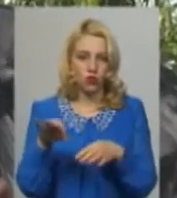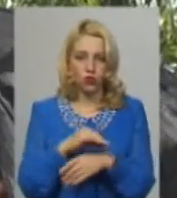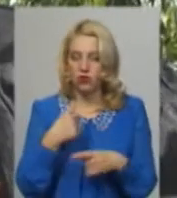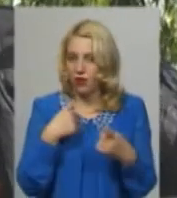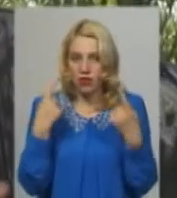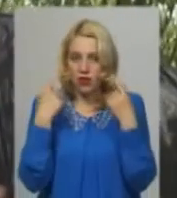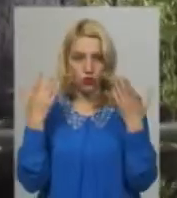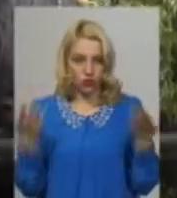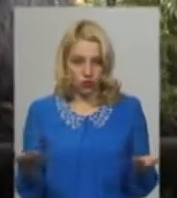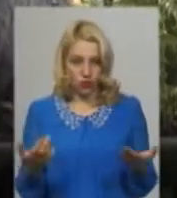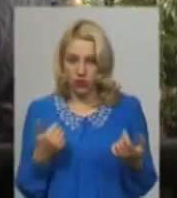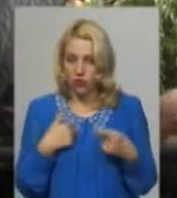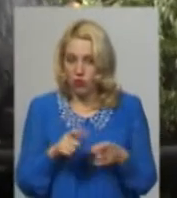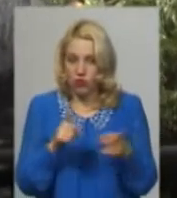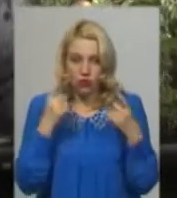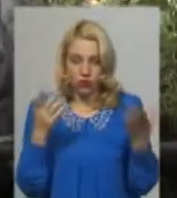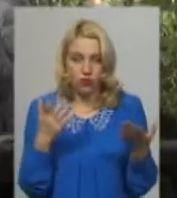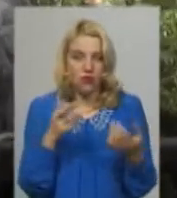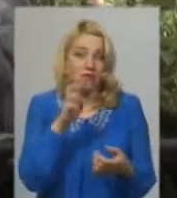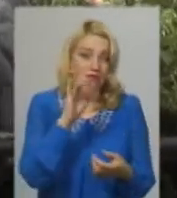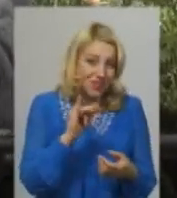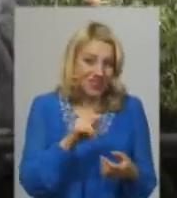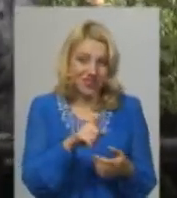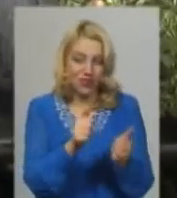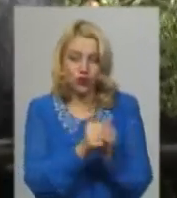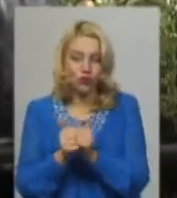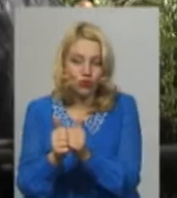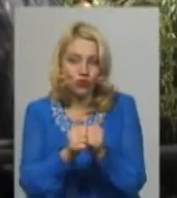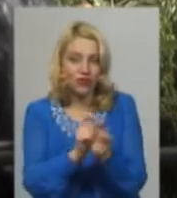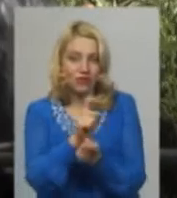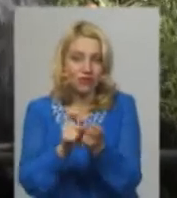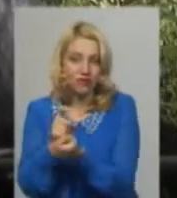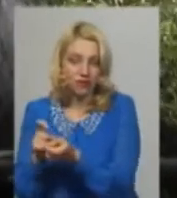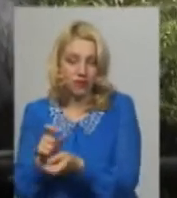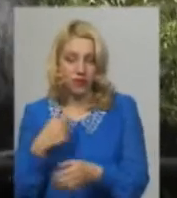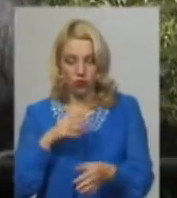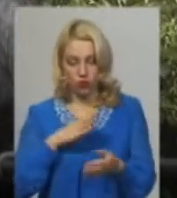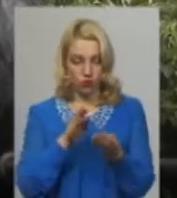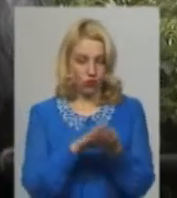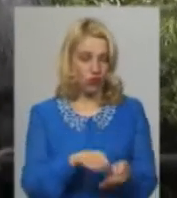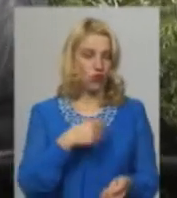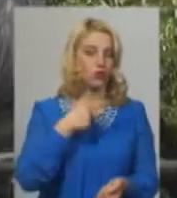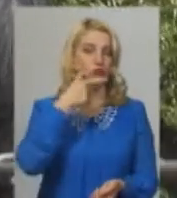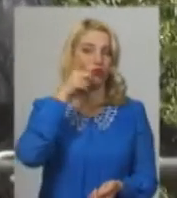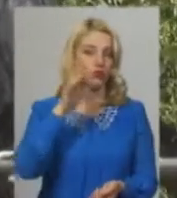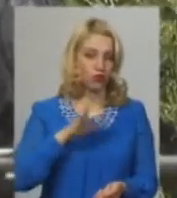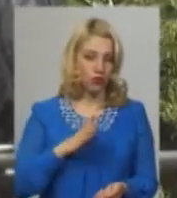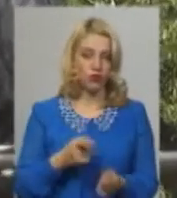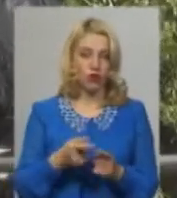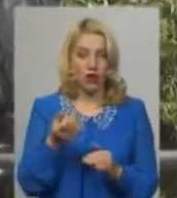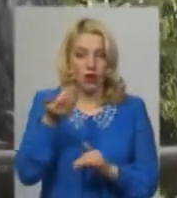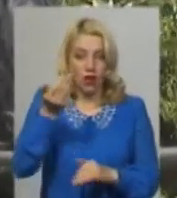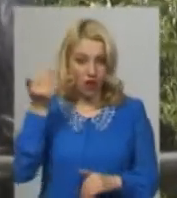Я такого не чув, хлопці. Ну, все отутись, ви сусіди говорили. У нас от похорон був позавчора, раніше.